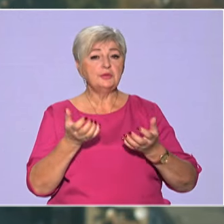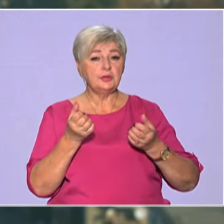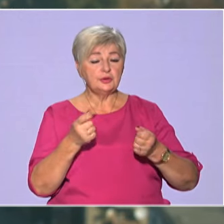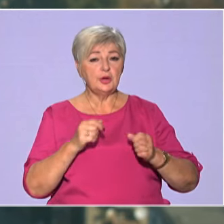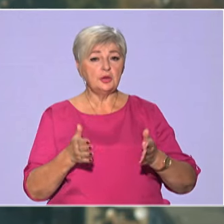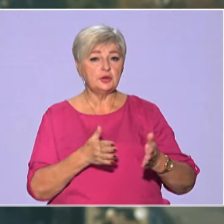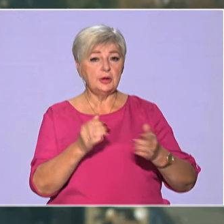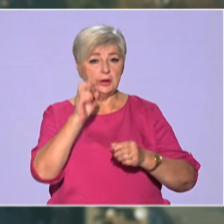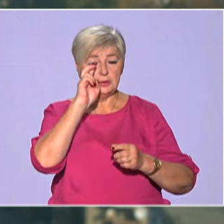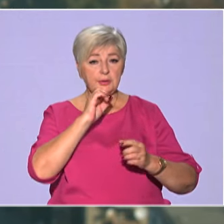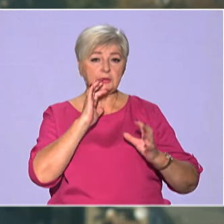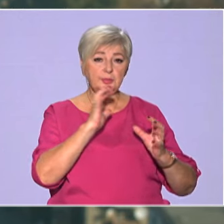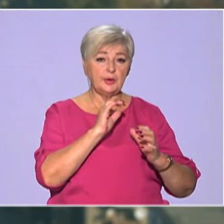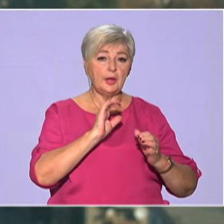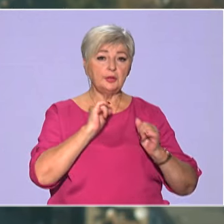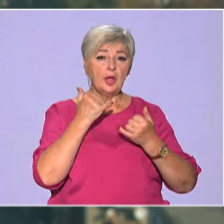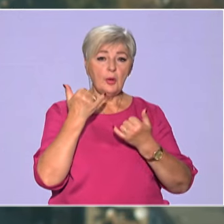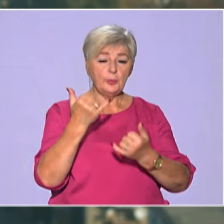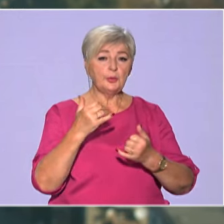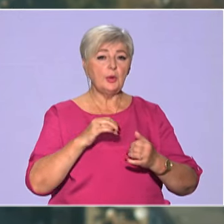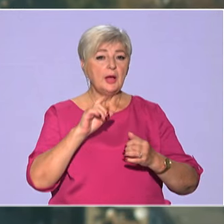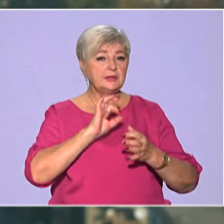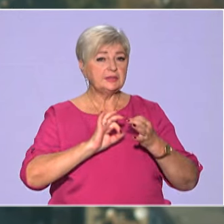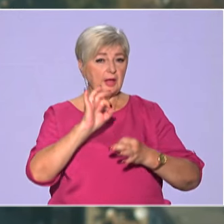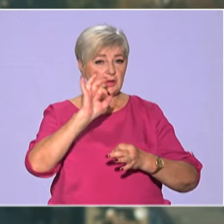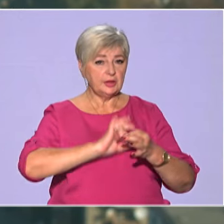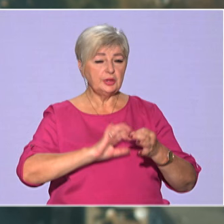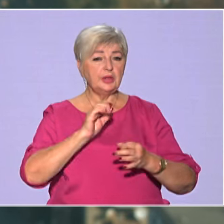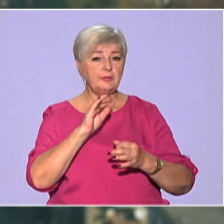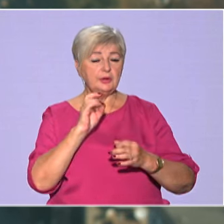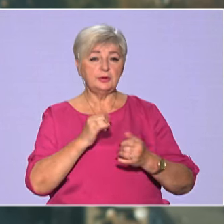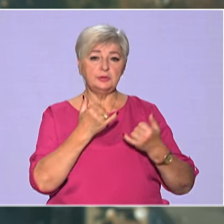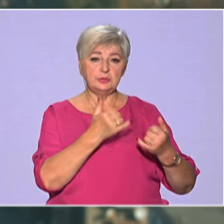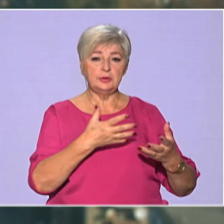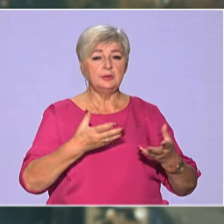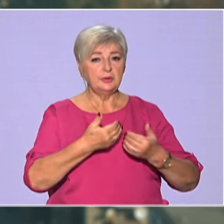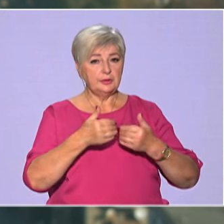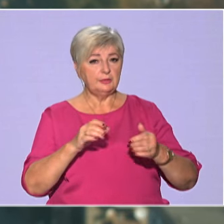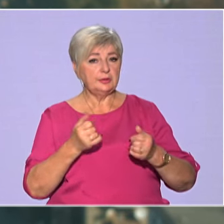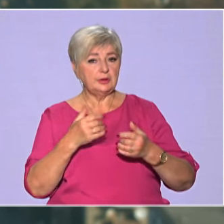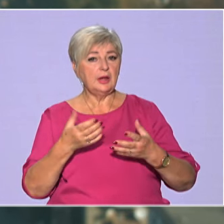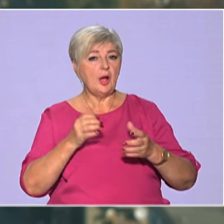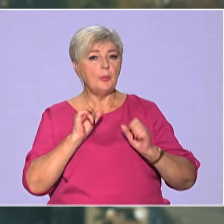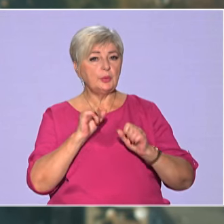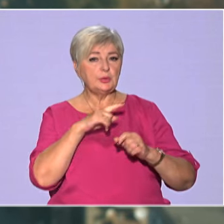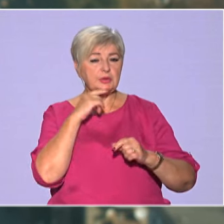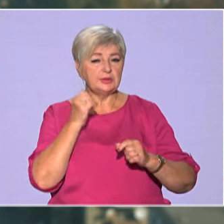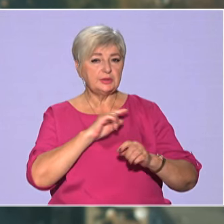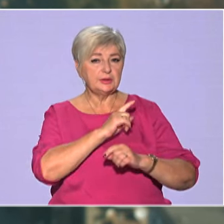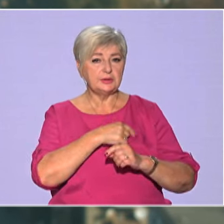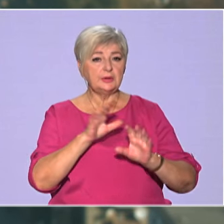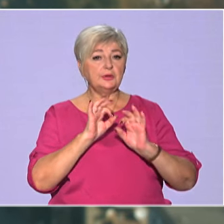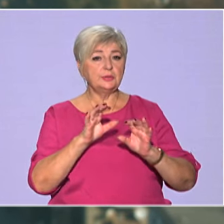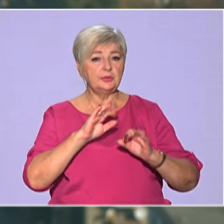– зберігати прозахідний вектор чи відкритися для впливу проросійських сил. Про результати голосування розповість наш